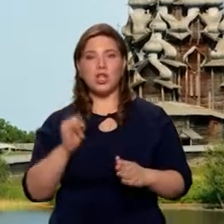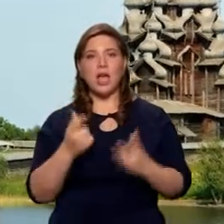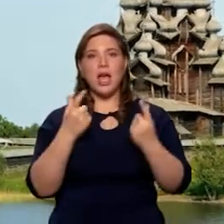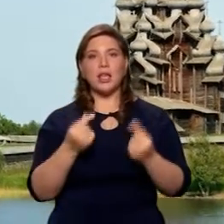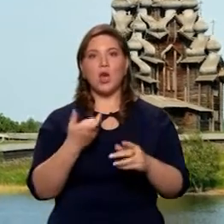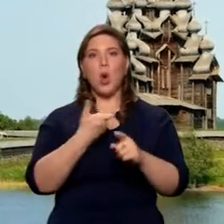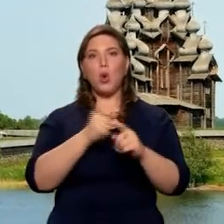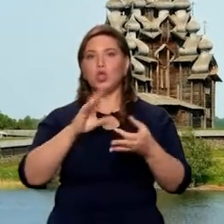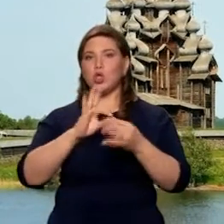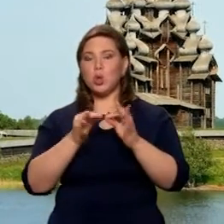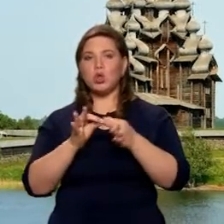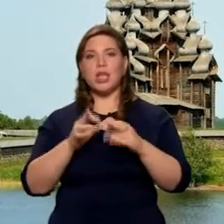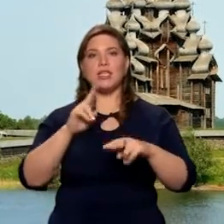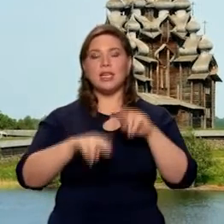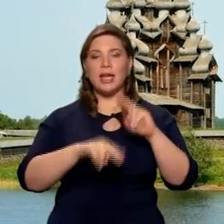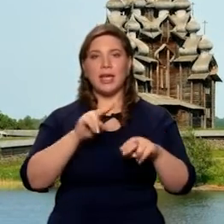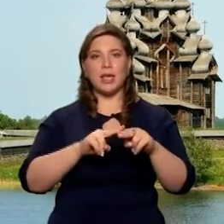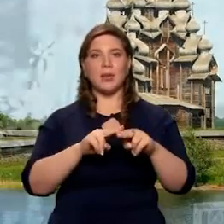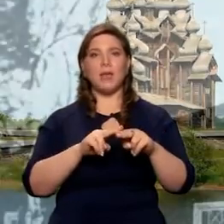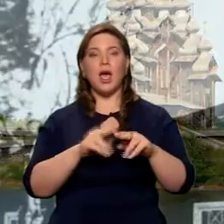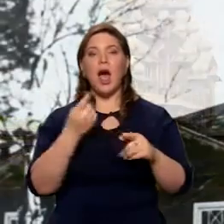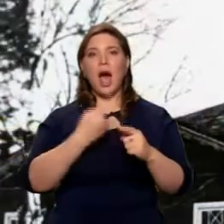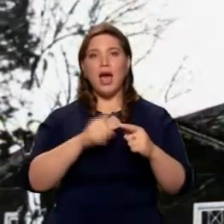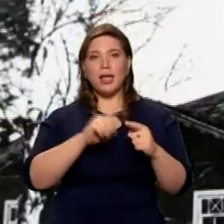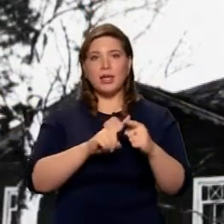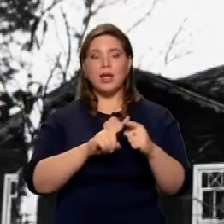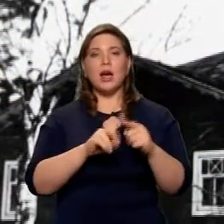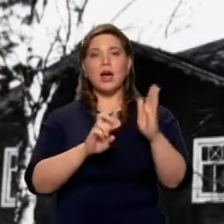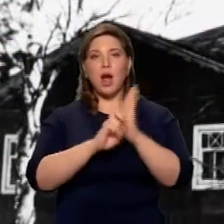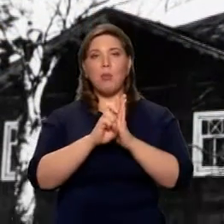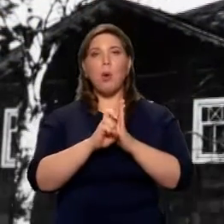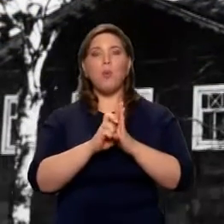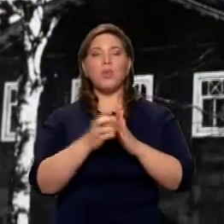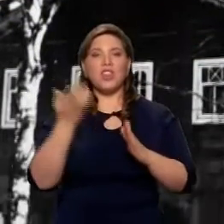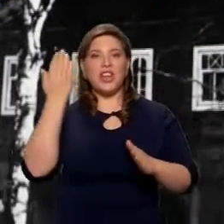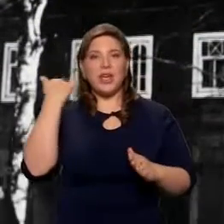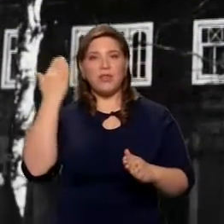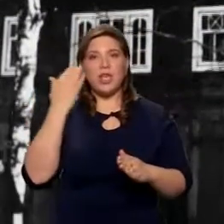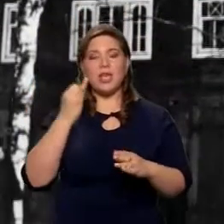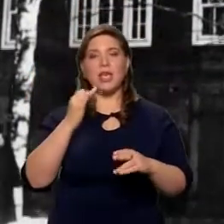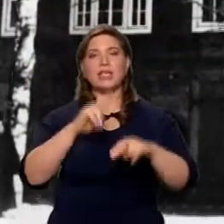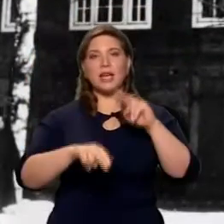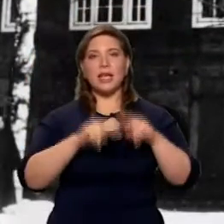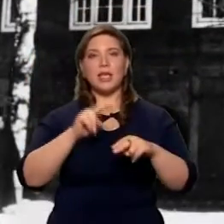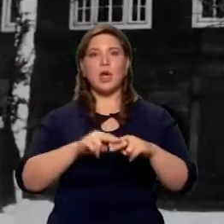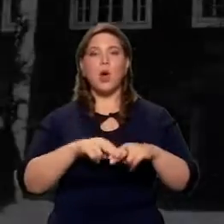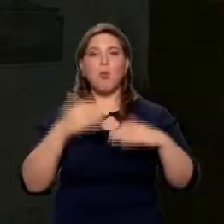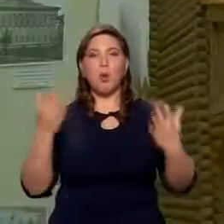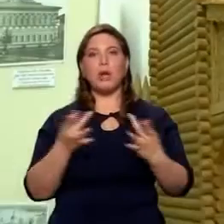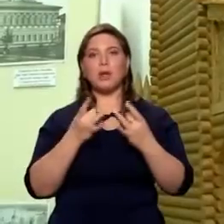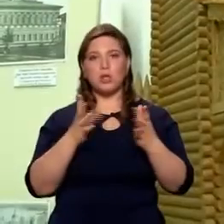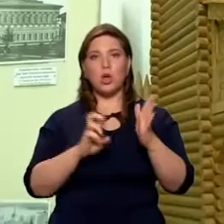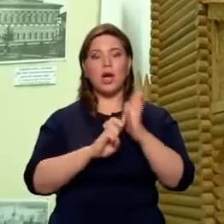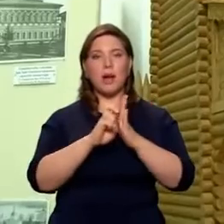архитектурное сооружение, но оно и более позднее по времени. А это более древнее, и конструкция все-таки здесь более простая.